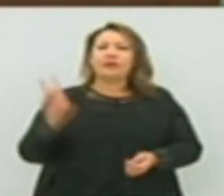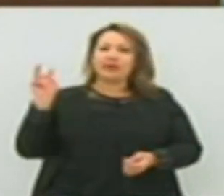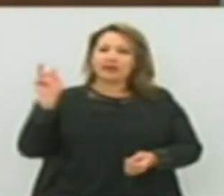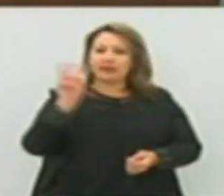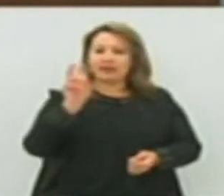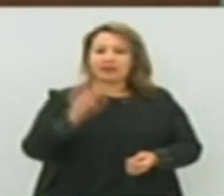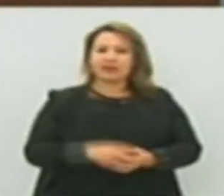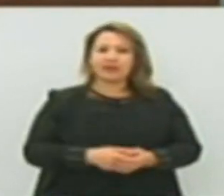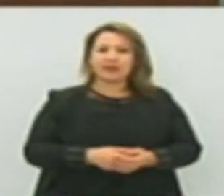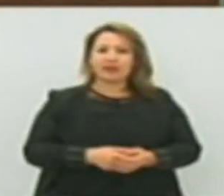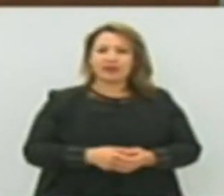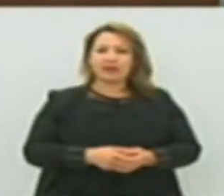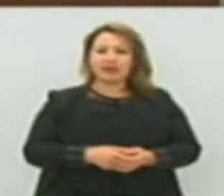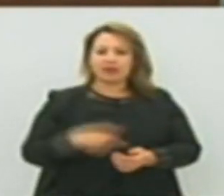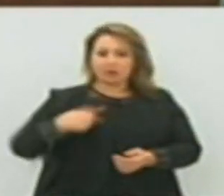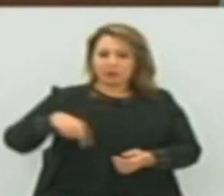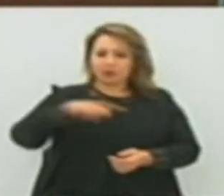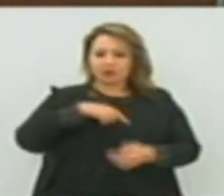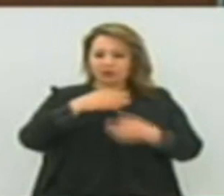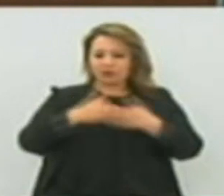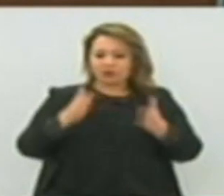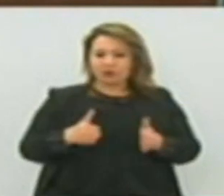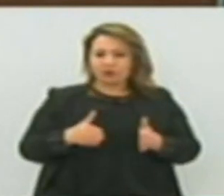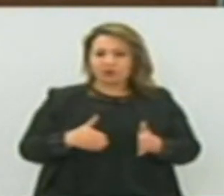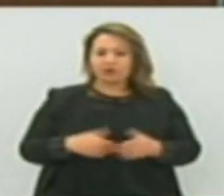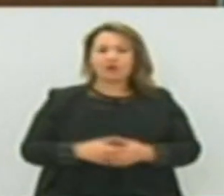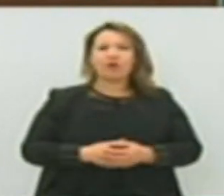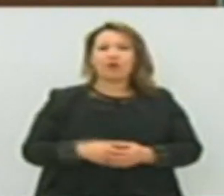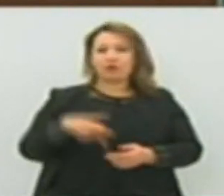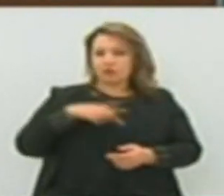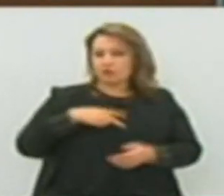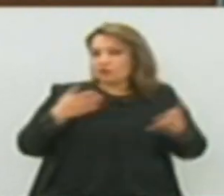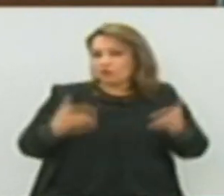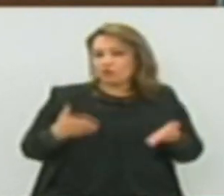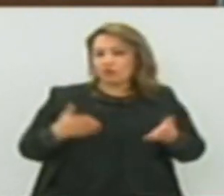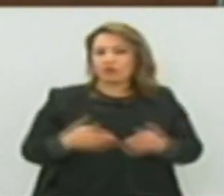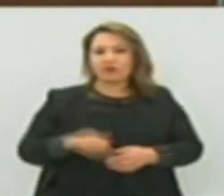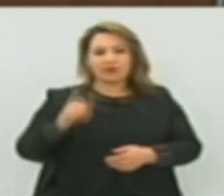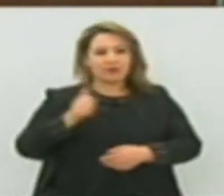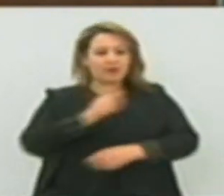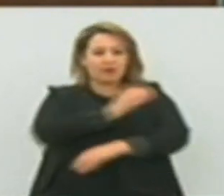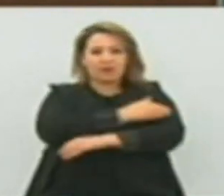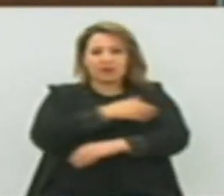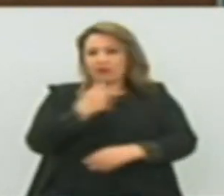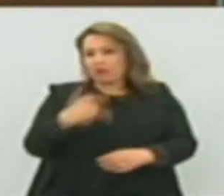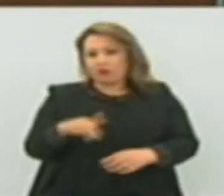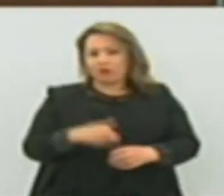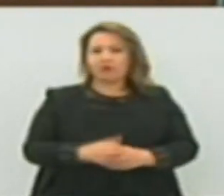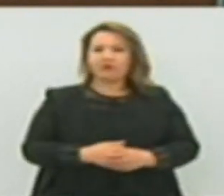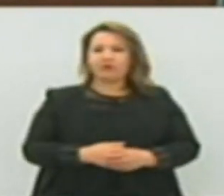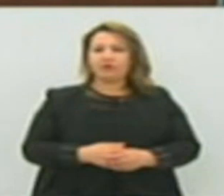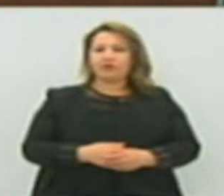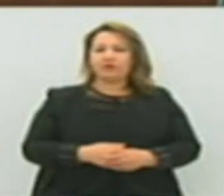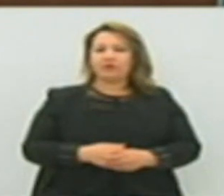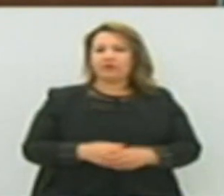لنا كقطاع في الوقت الحالي لا يوجد أولوية كي نكون صريحة الظروف التي